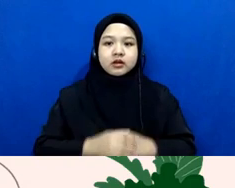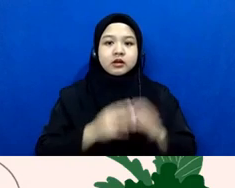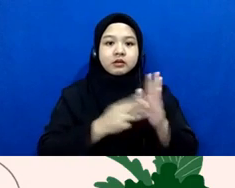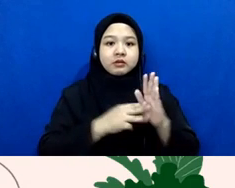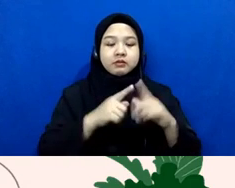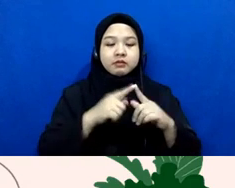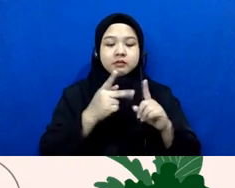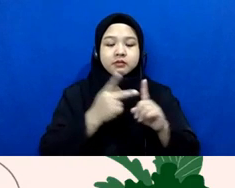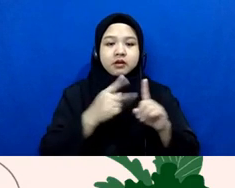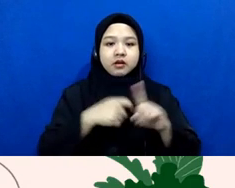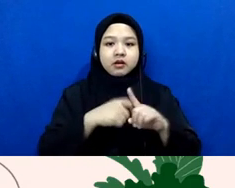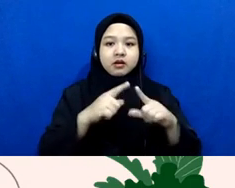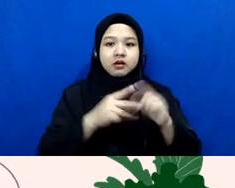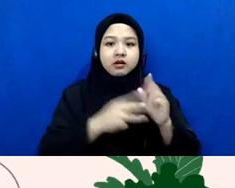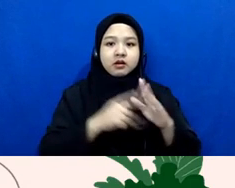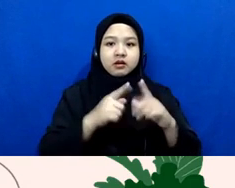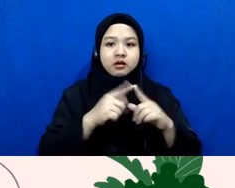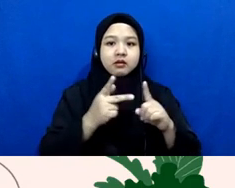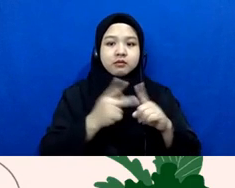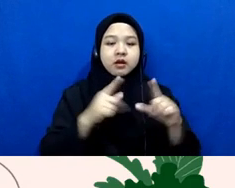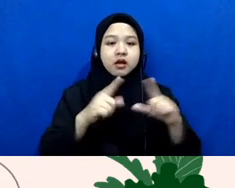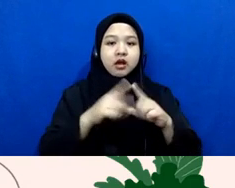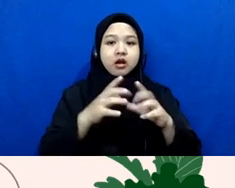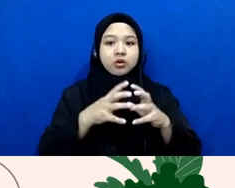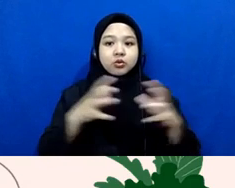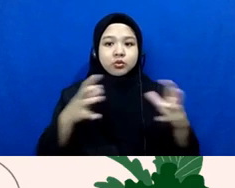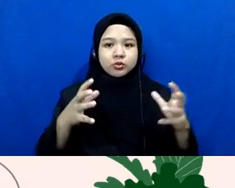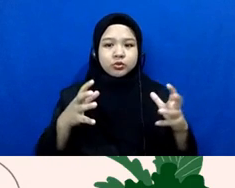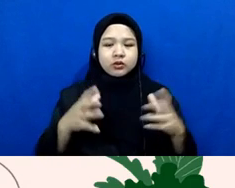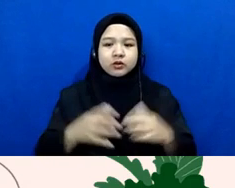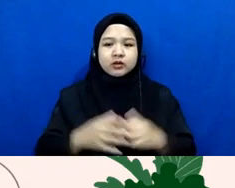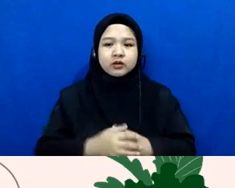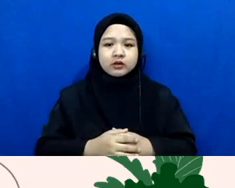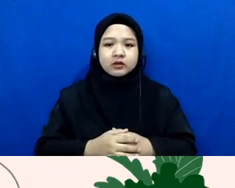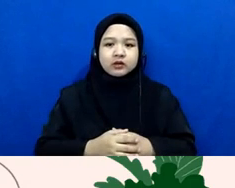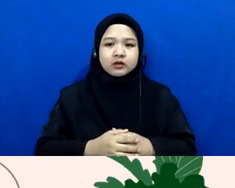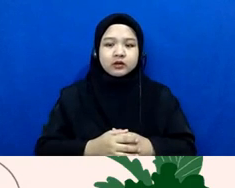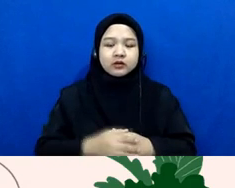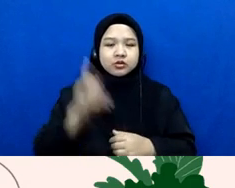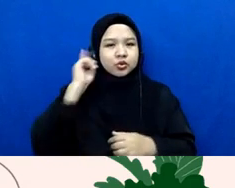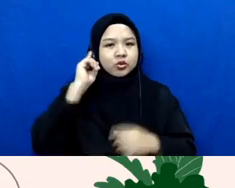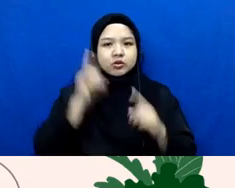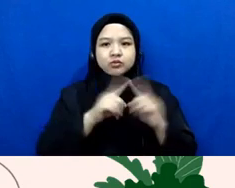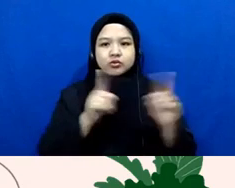mau membuat kebijakan yang buang peradilan jadi harapannya akan segera ada